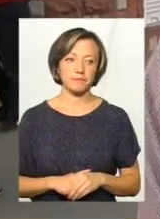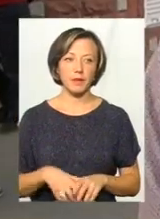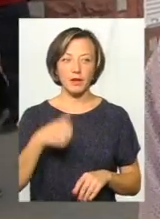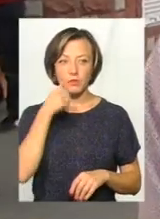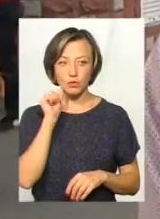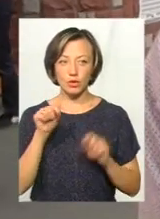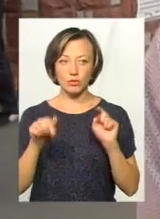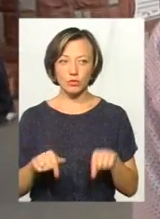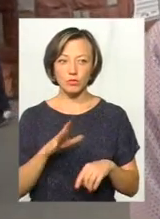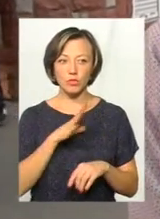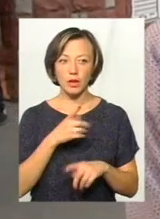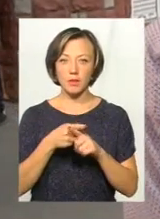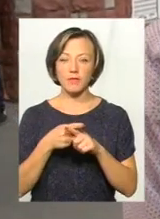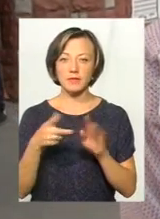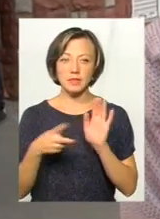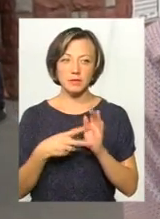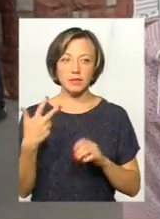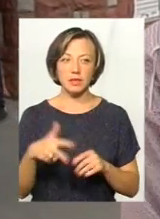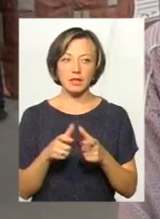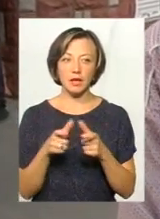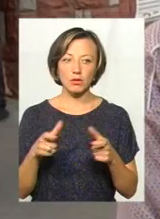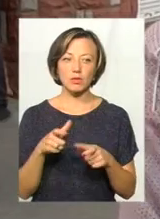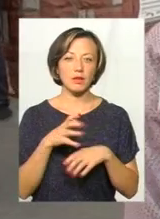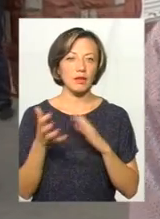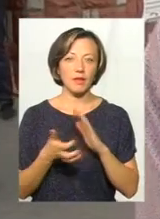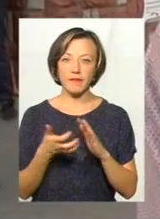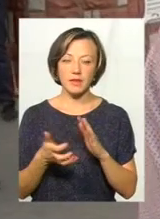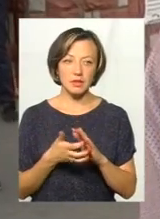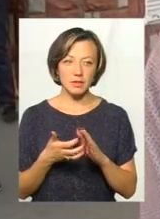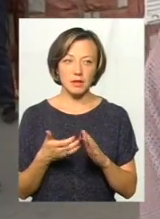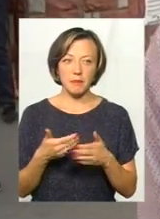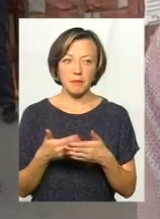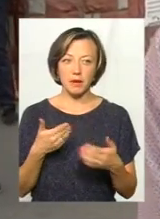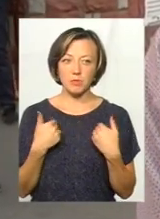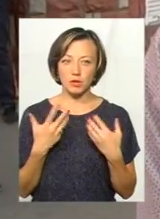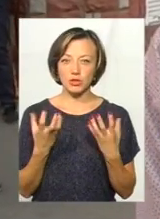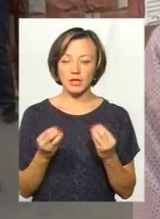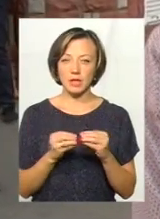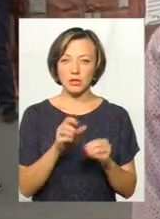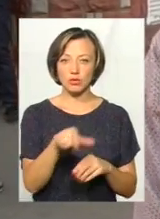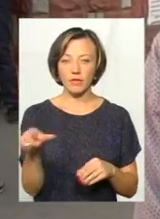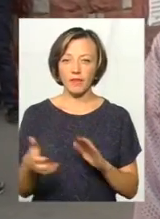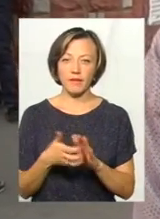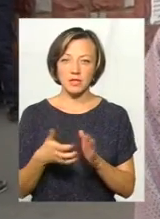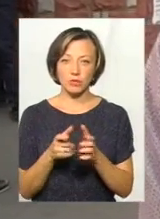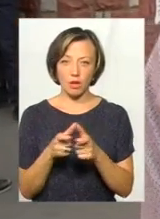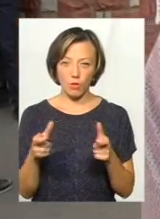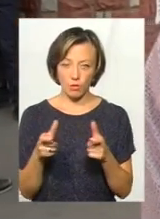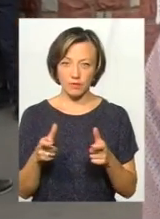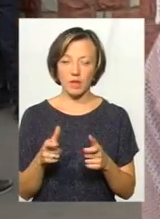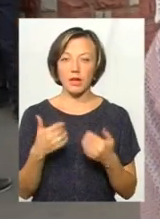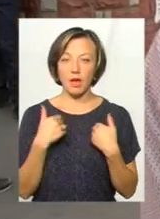я була тут о пів на восьму ранку, талончиків не вистачило. Перед дібною, напевно, ще чоловік 10 було, яким не вистачило талончиків.